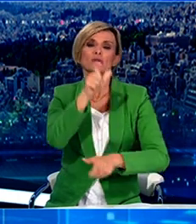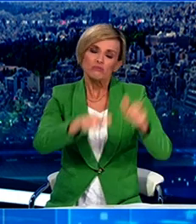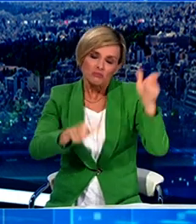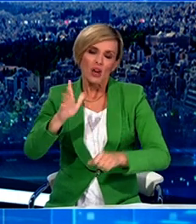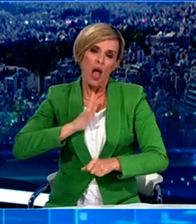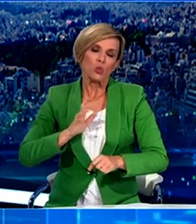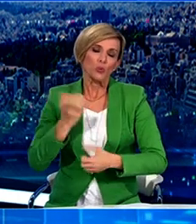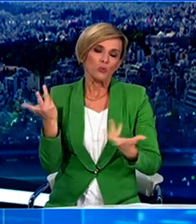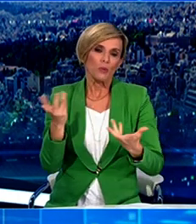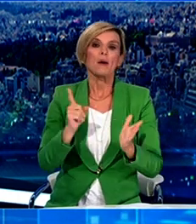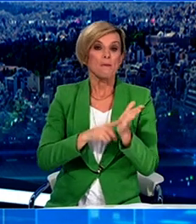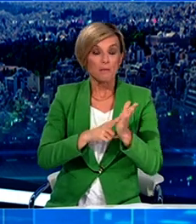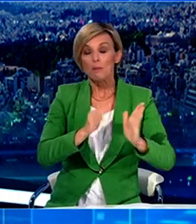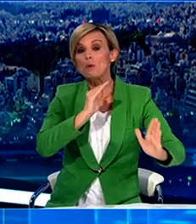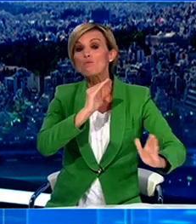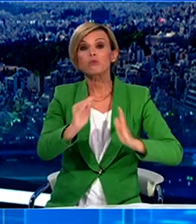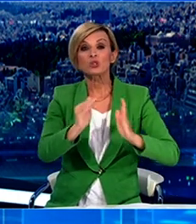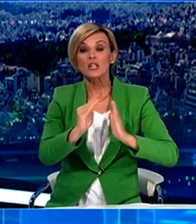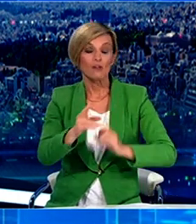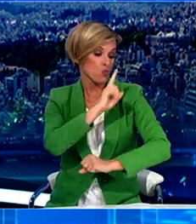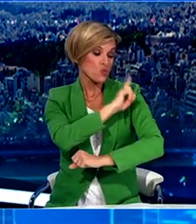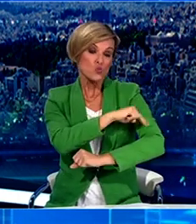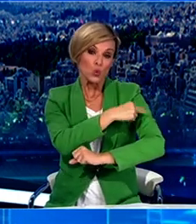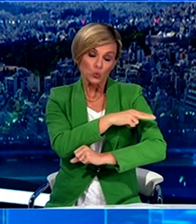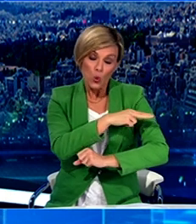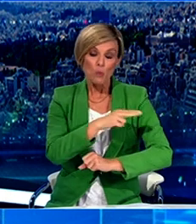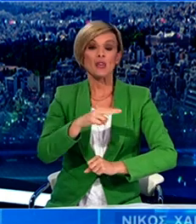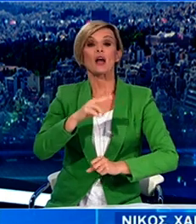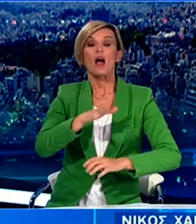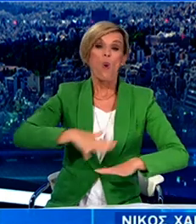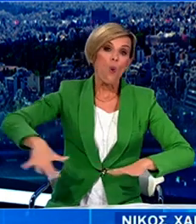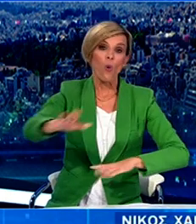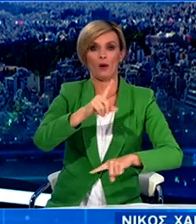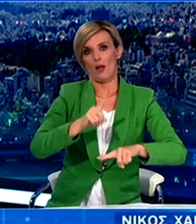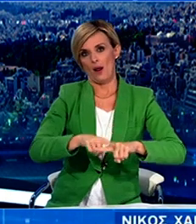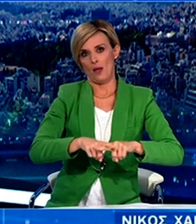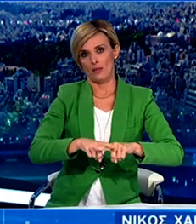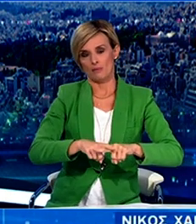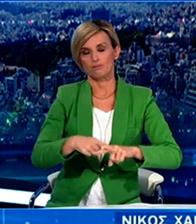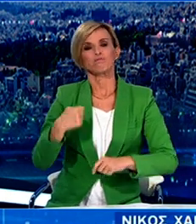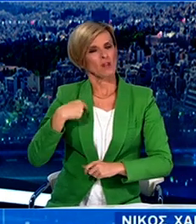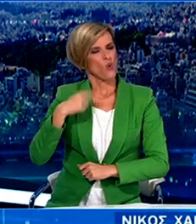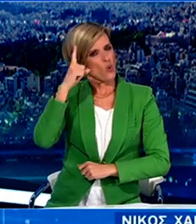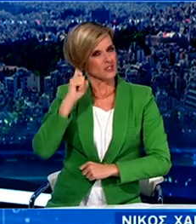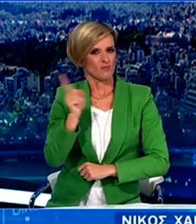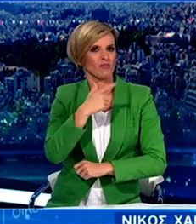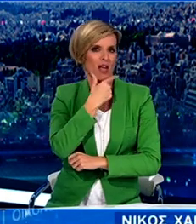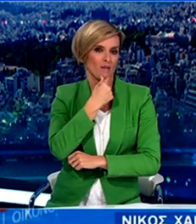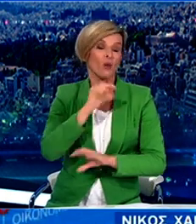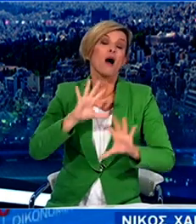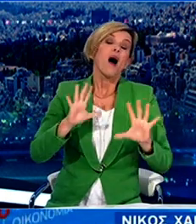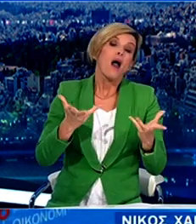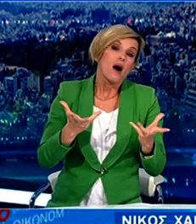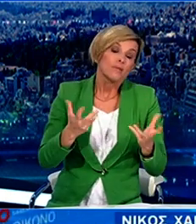να προστατεύσουμε το Εθνικό Σύστημα Υγείας, να προστατεύσουμε την ίδια μας την πατρίδα. Ξέρω ότι δεν είναι εύκολο. Είναι όμως απαραίτητο να